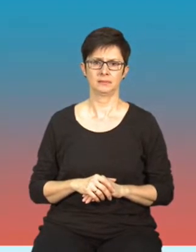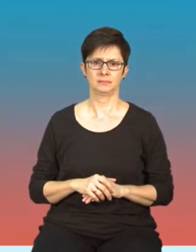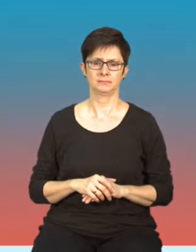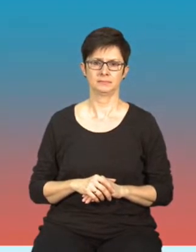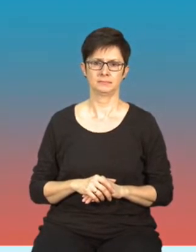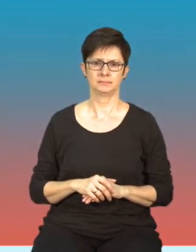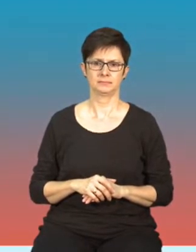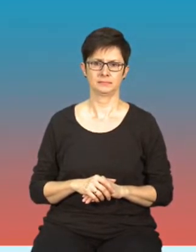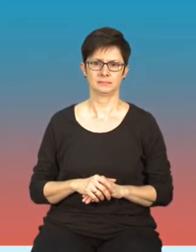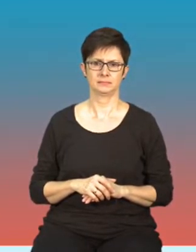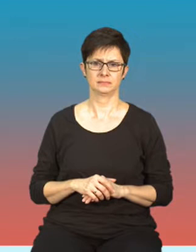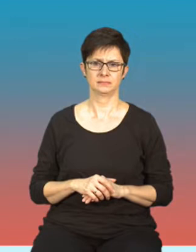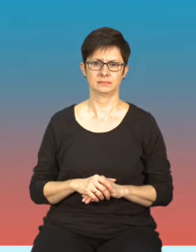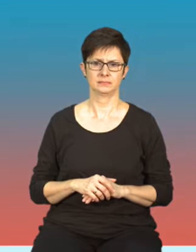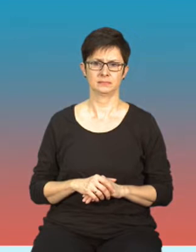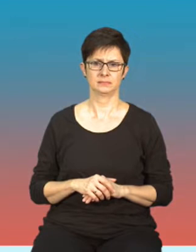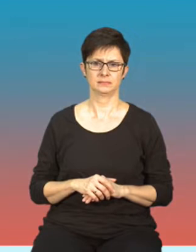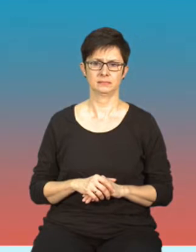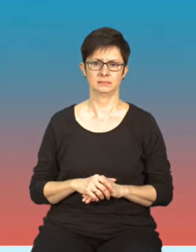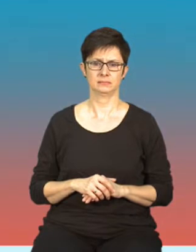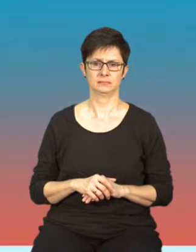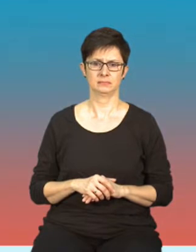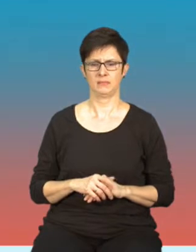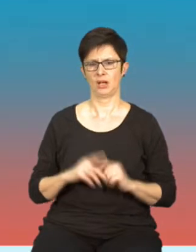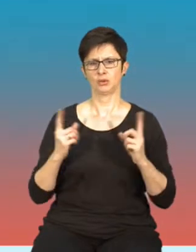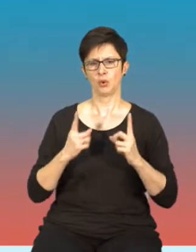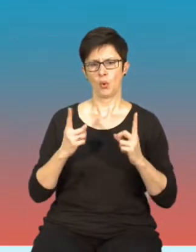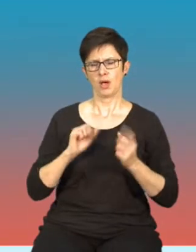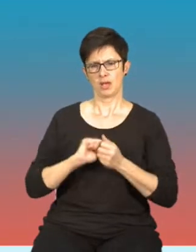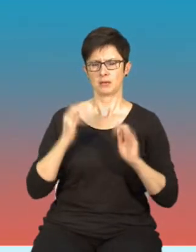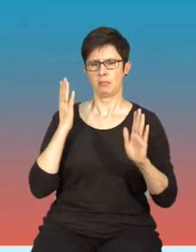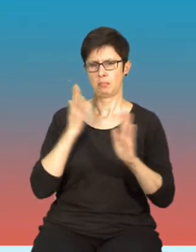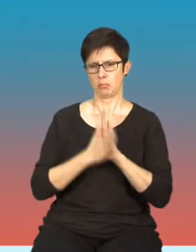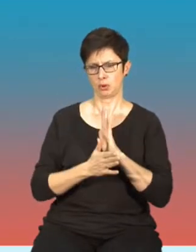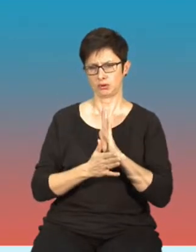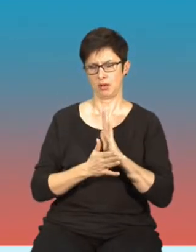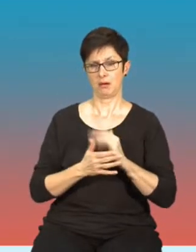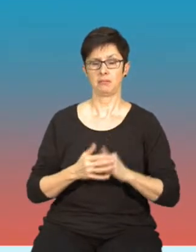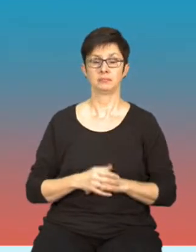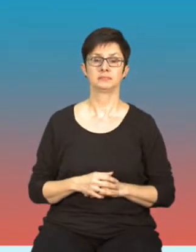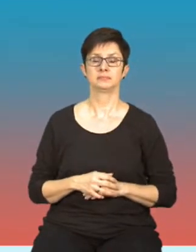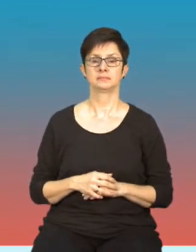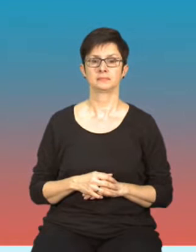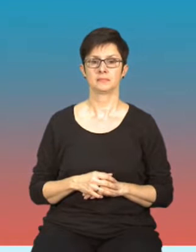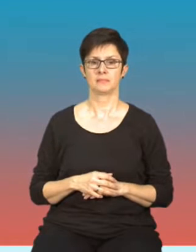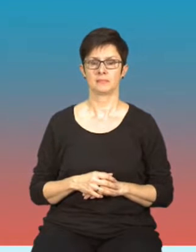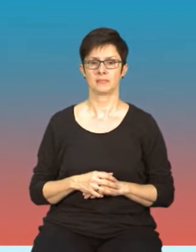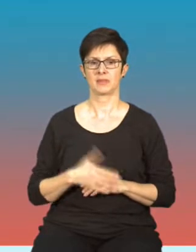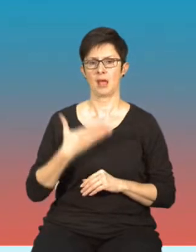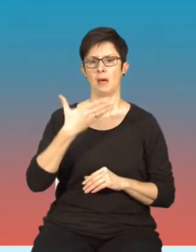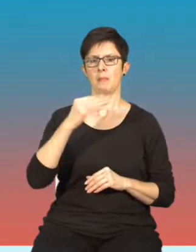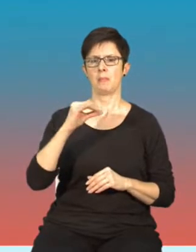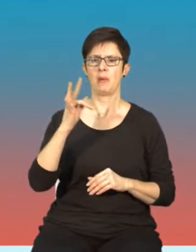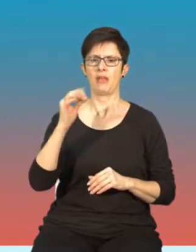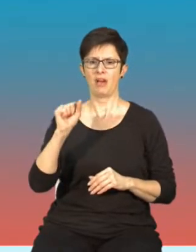Sytuacja jest dosyć prosta, bo zaczynając od Meta, Facebooka, jak